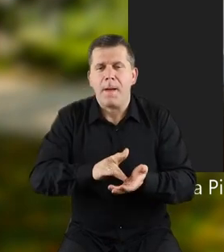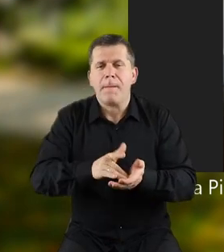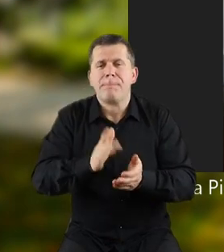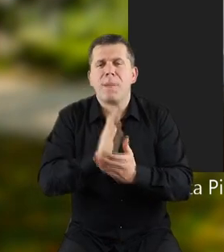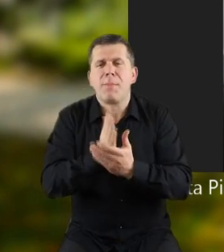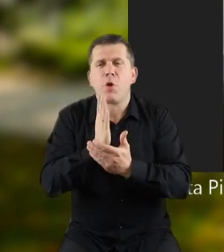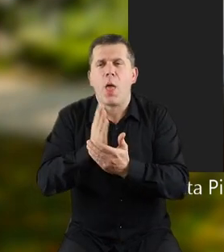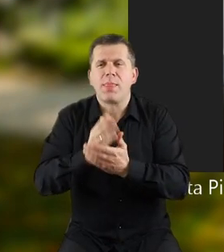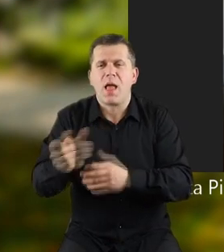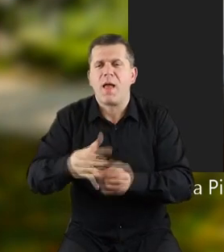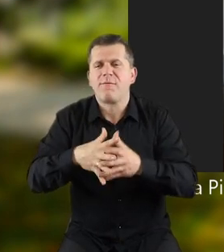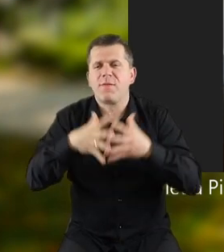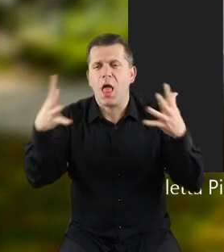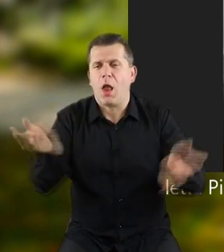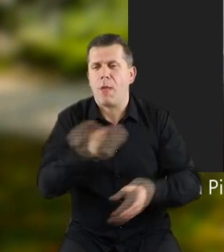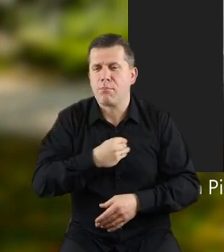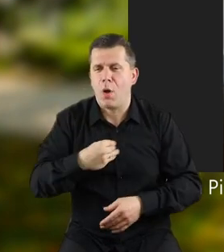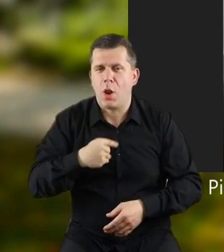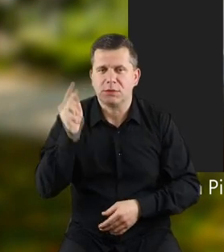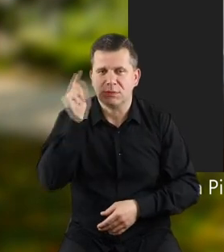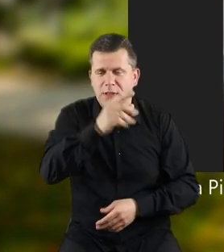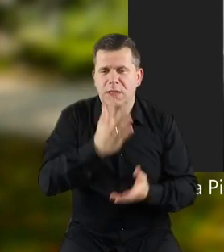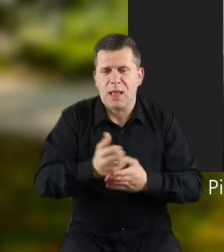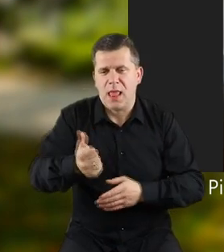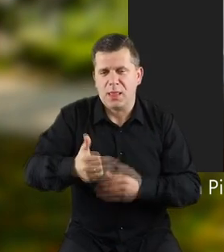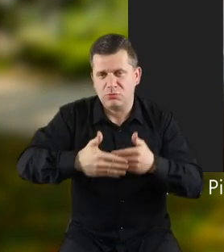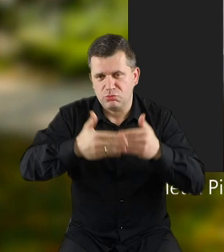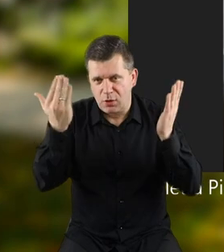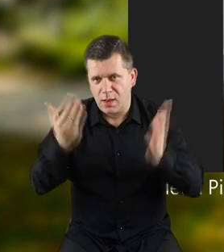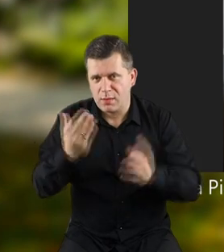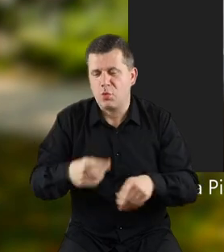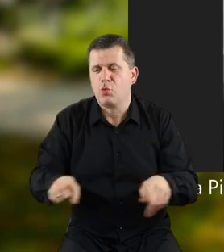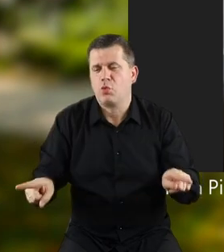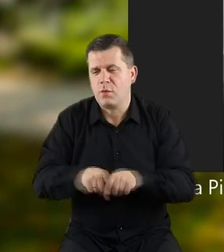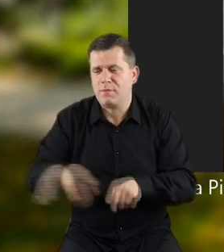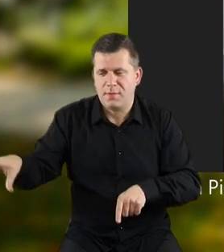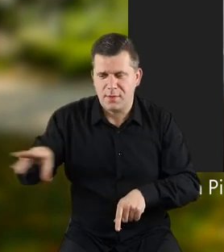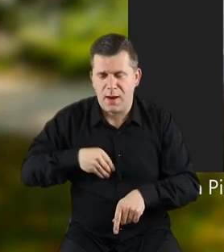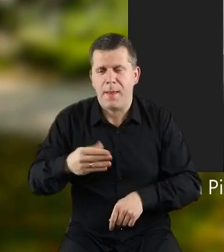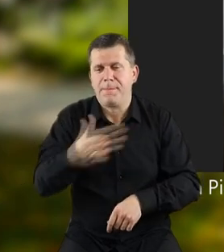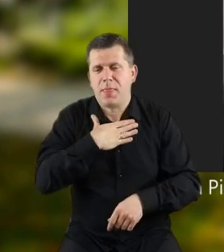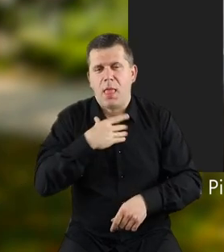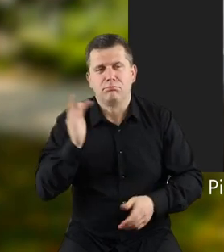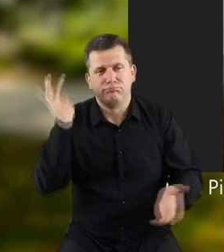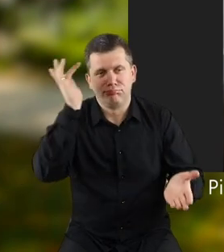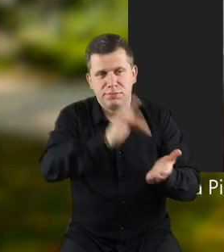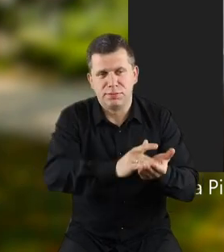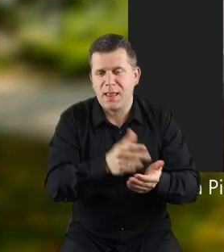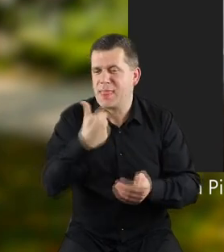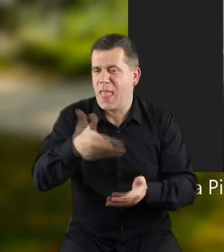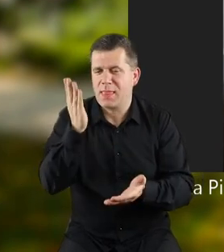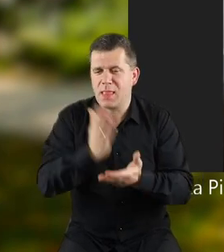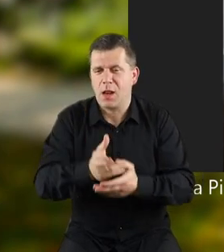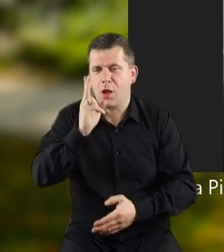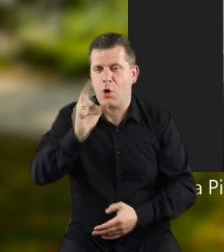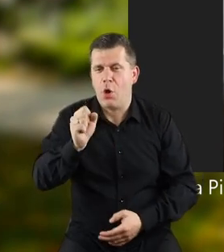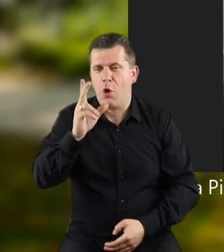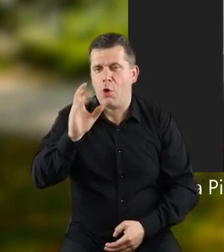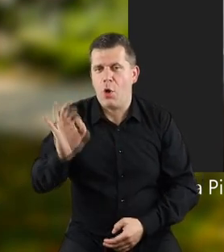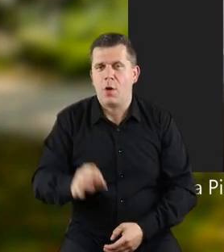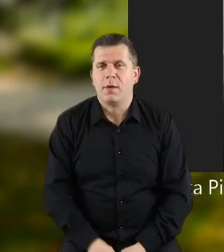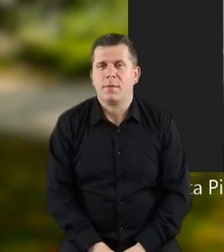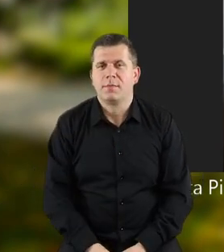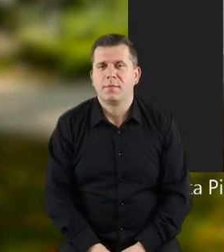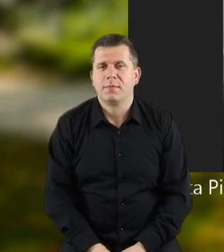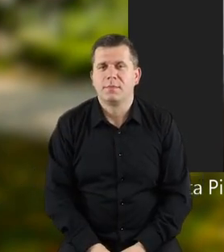bibliotece na Wielkopolsce i oczywiście jedziemy, ponieważ to tylko na jeden dzień jedziemy również z naszym pieskiem kokusią, ale nie tylko koko,